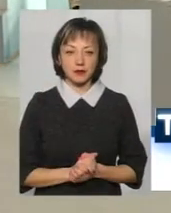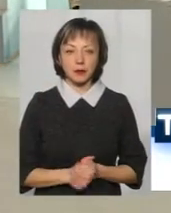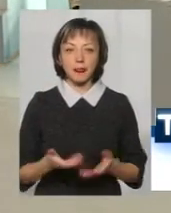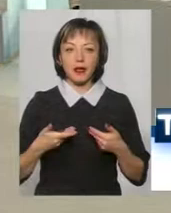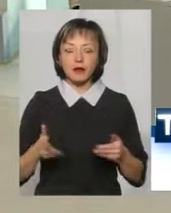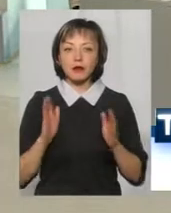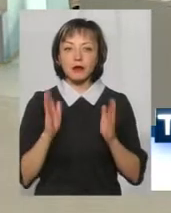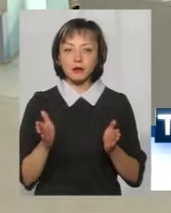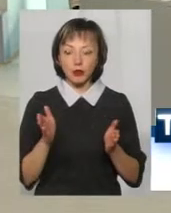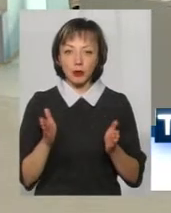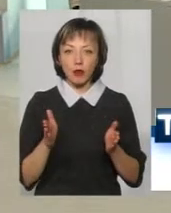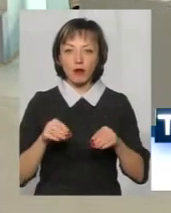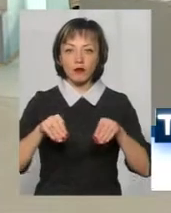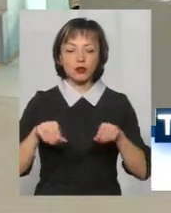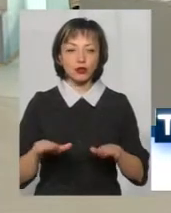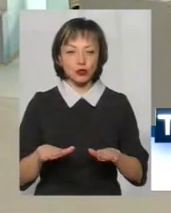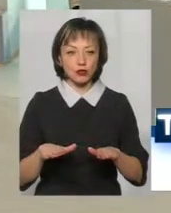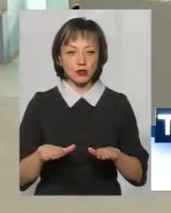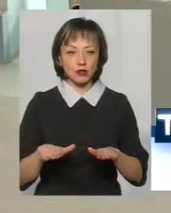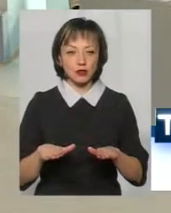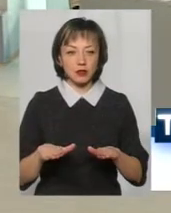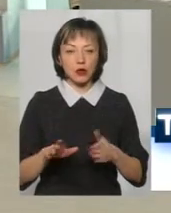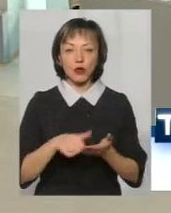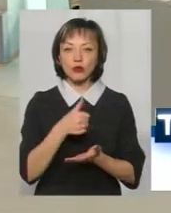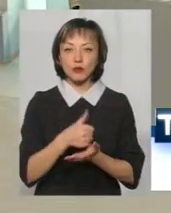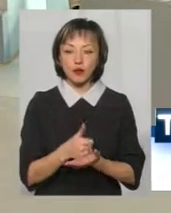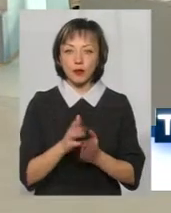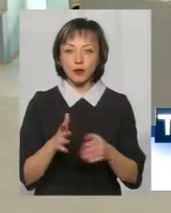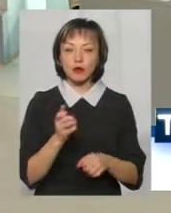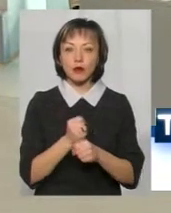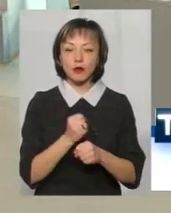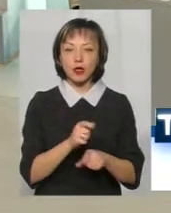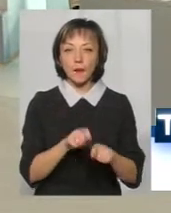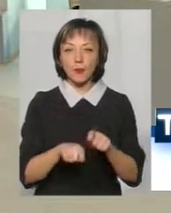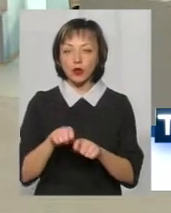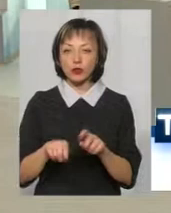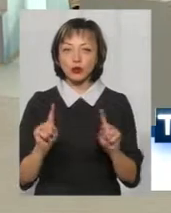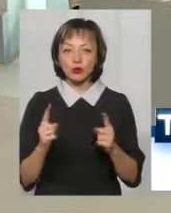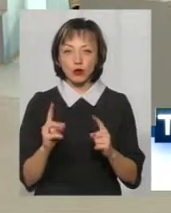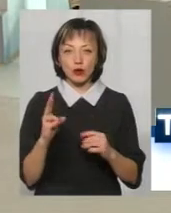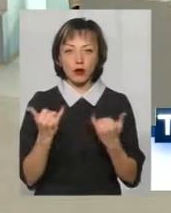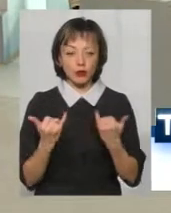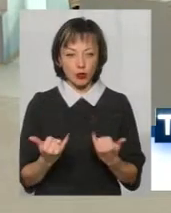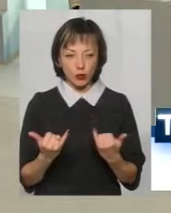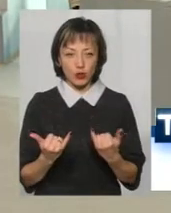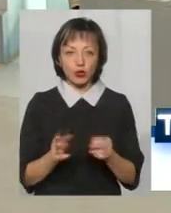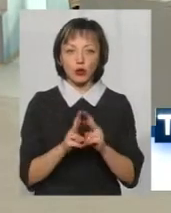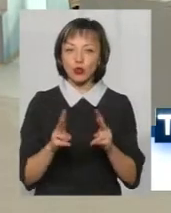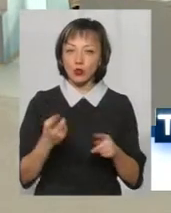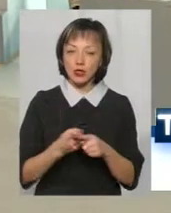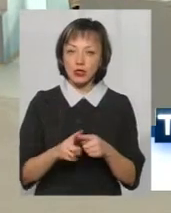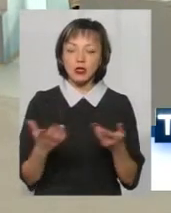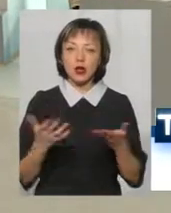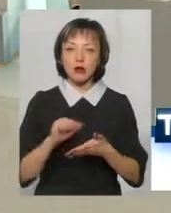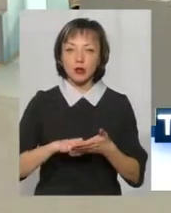Ми будемо вирішувати найосновніше, ми будемо робити моніторинг, чому на сьогодні і хто це, і з